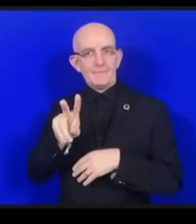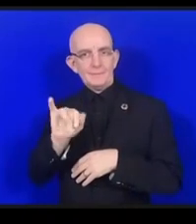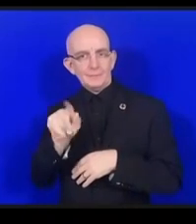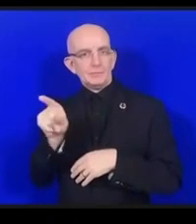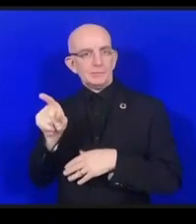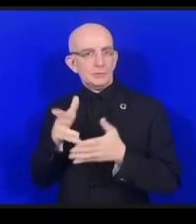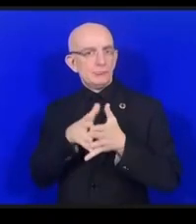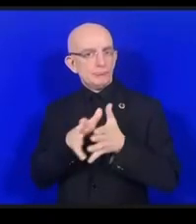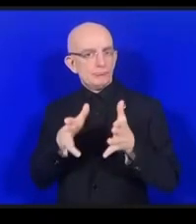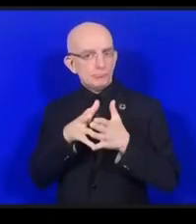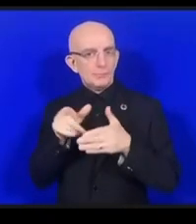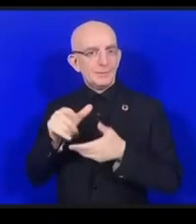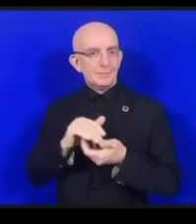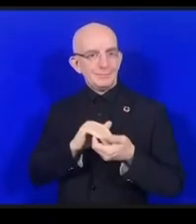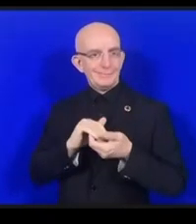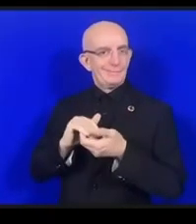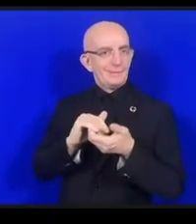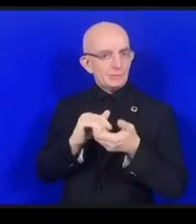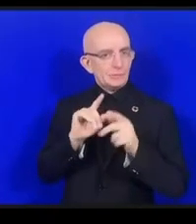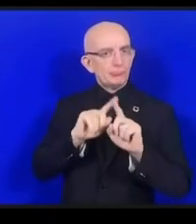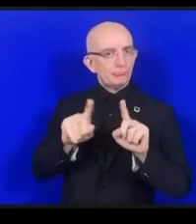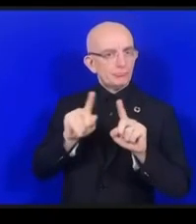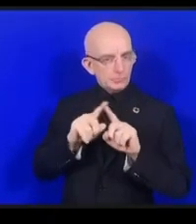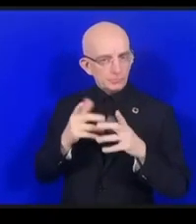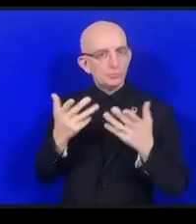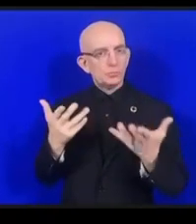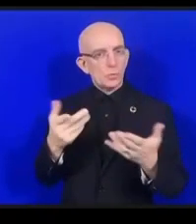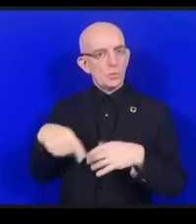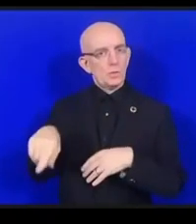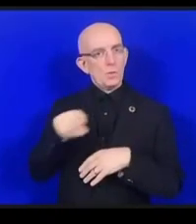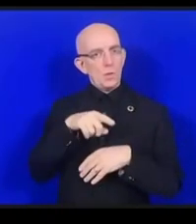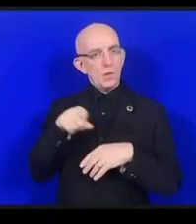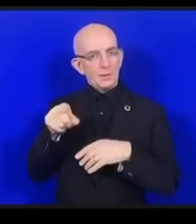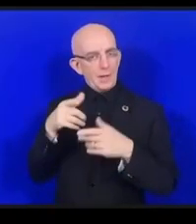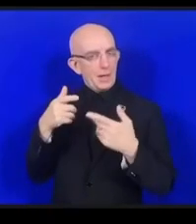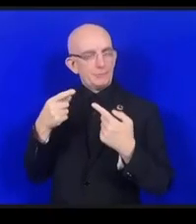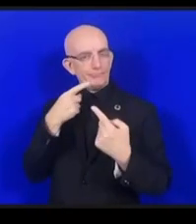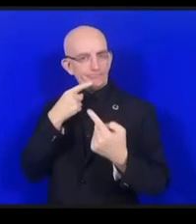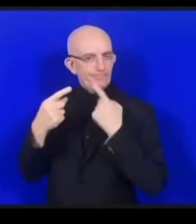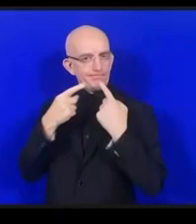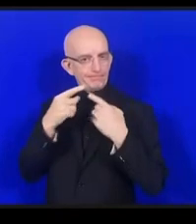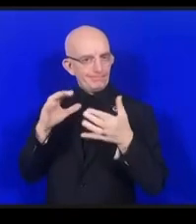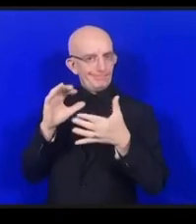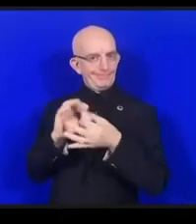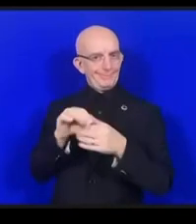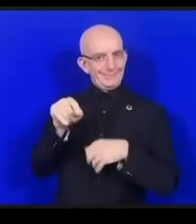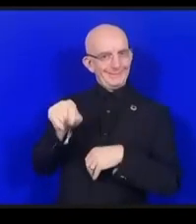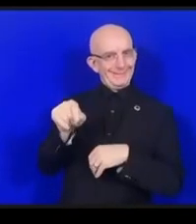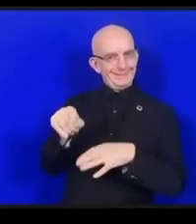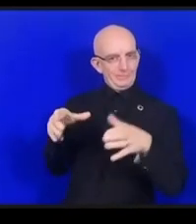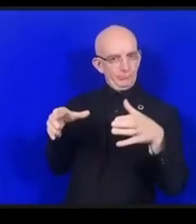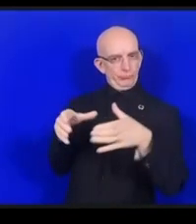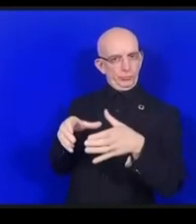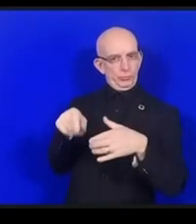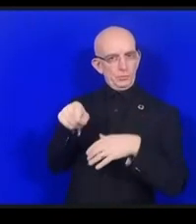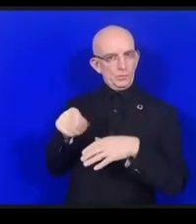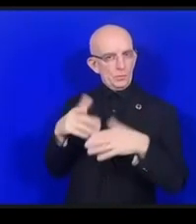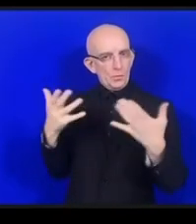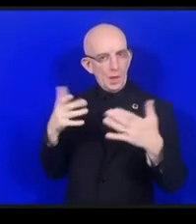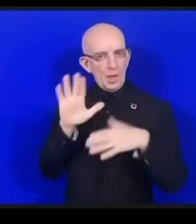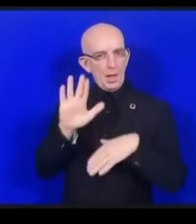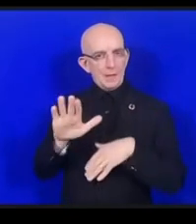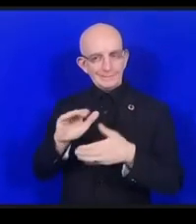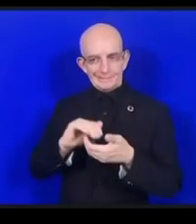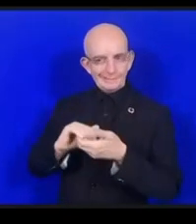またDCILTIoTというのは実は最も成熟したダイナミックコアリッンの一つだと思いますつまり長年にわたる